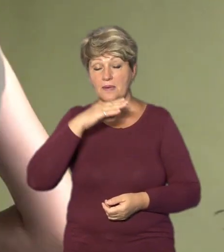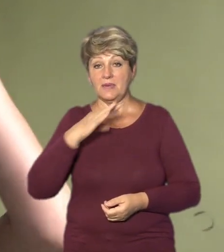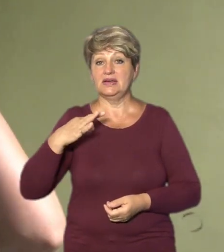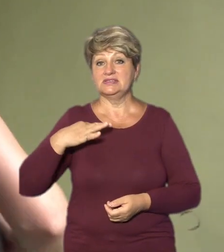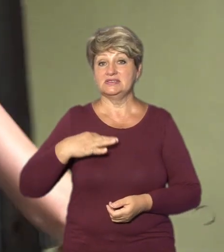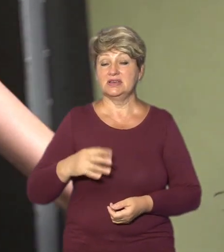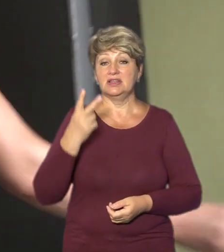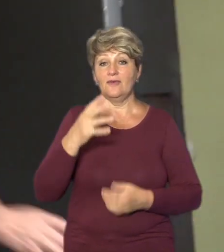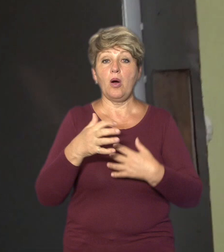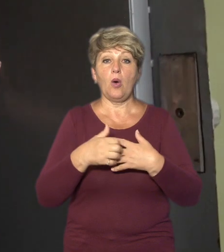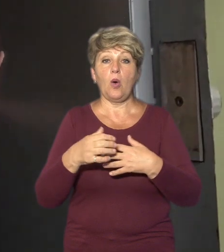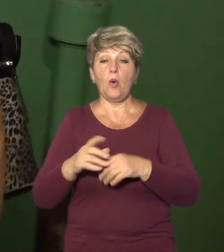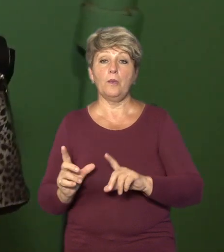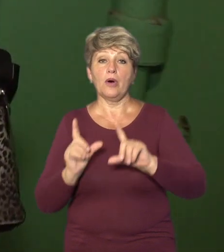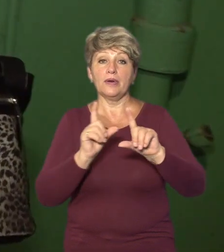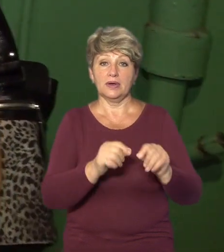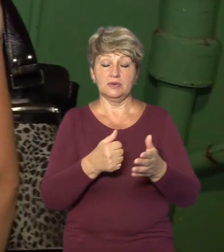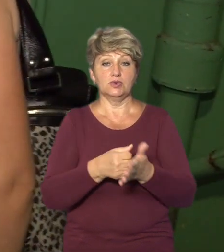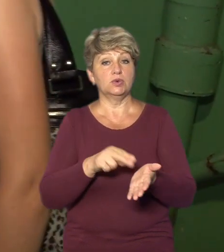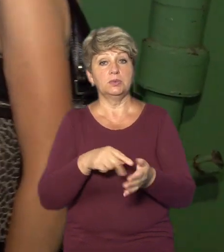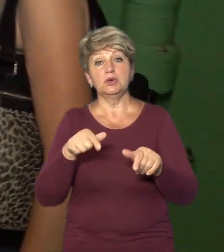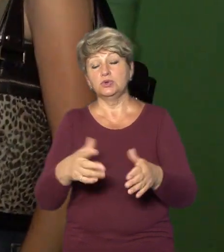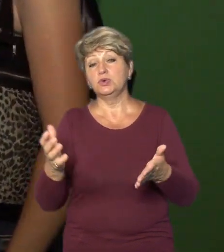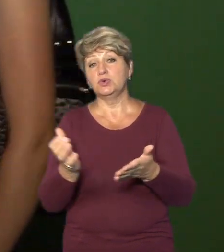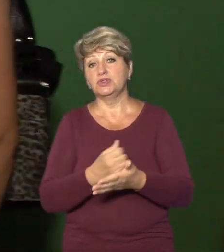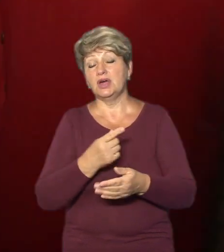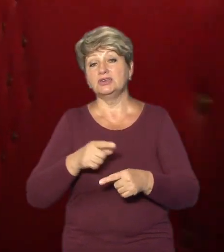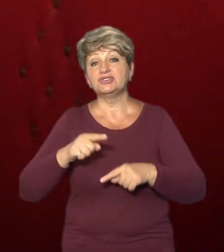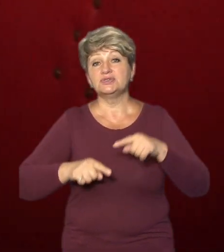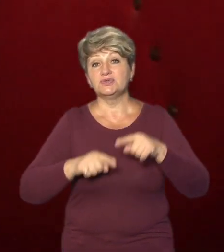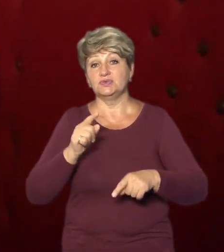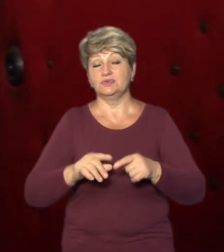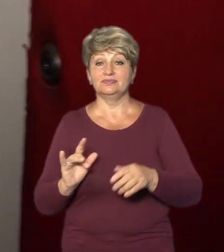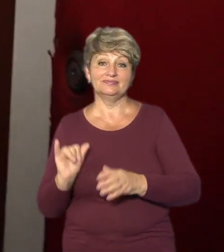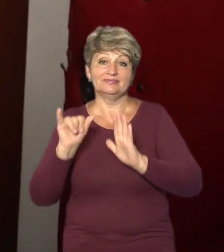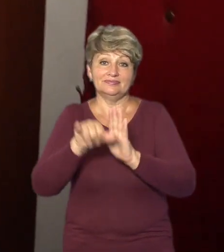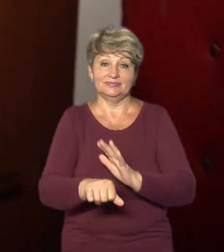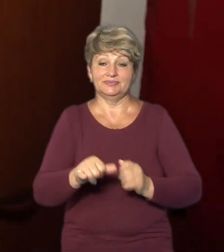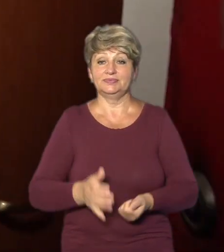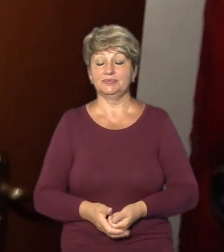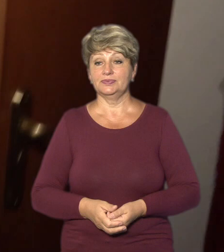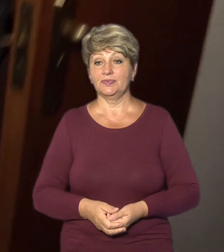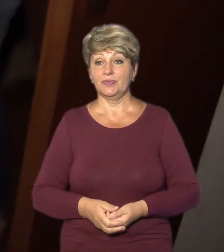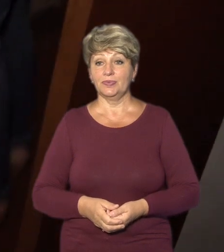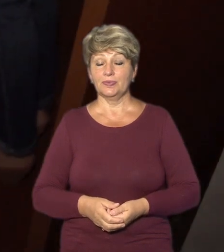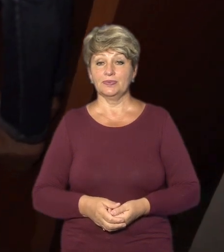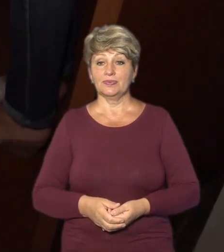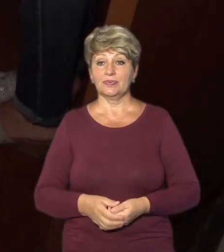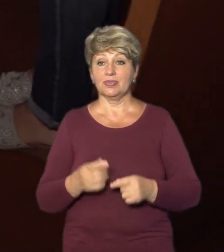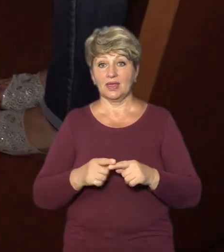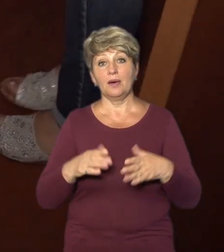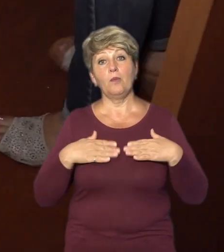підлітком та двома котами поїхала до Черкас. Тут знайшли прихисток у свого родича. Ходьте, ось мій кіт, один,